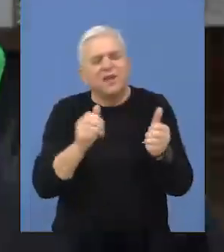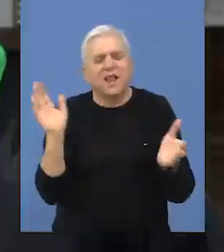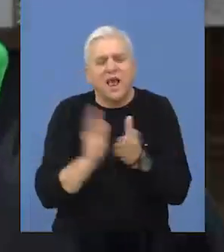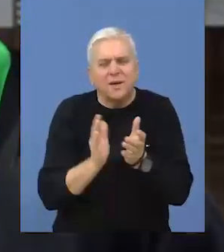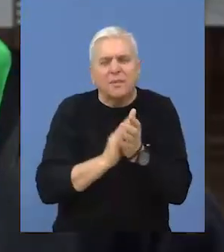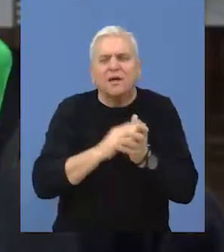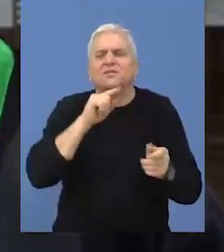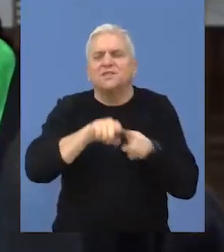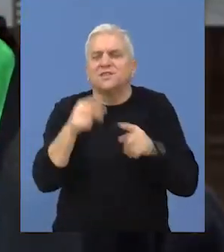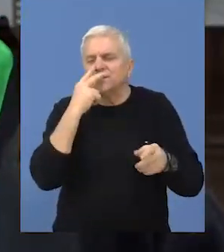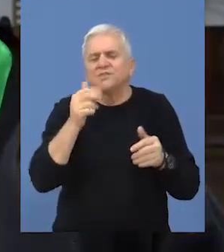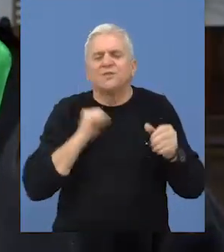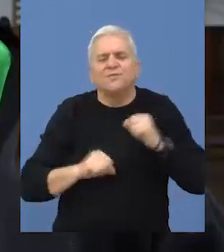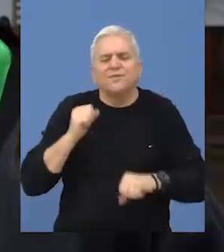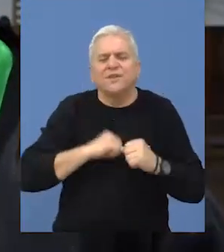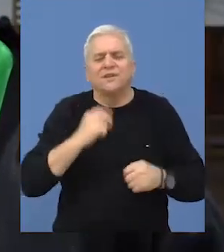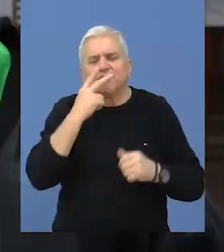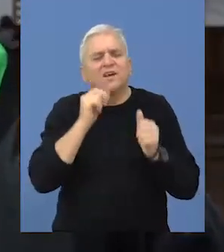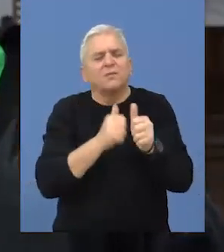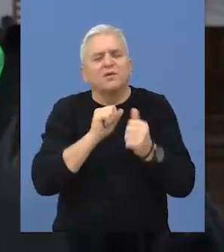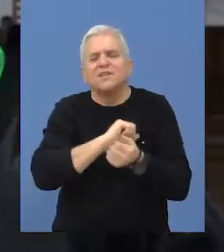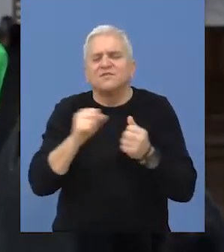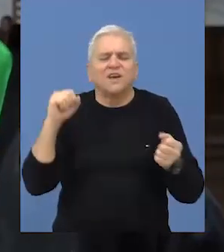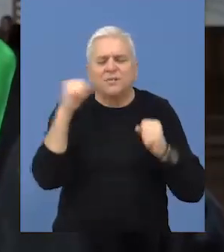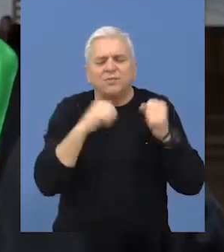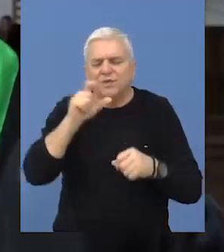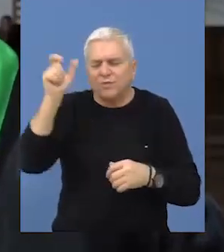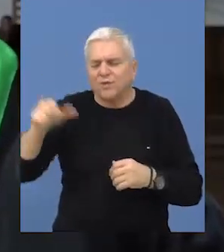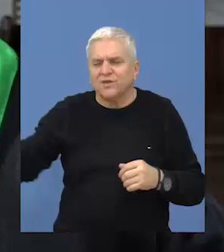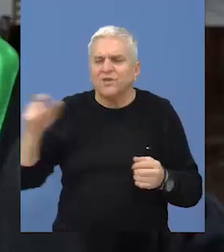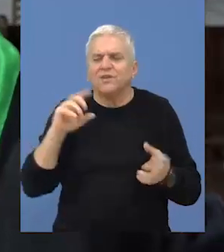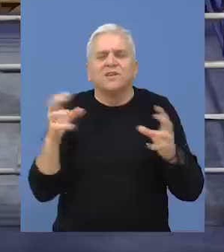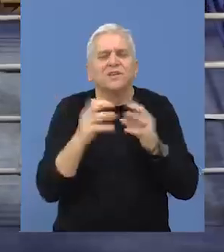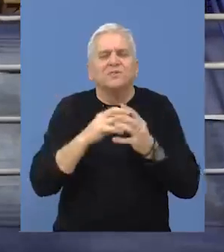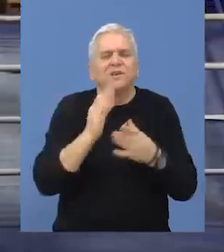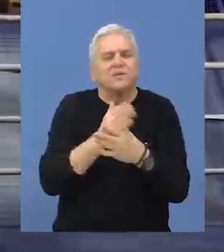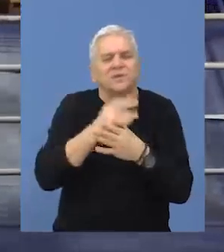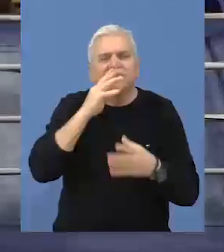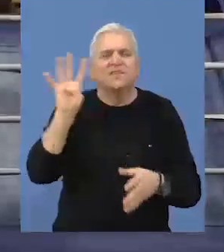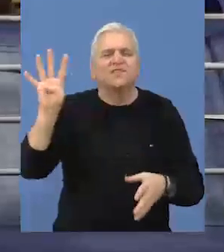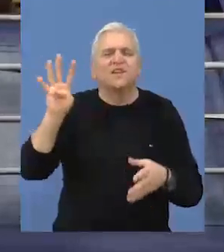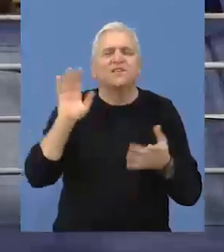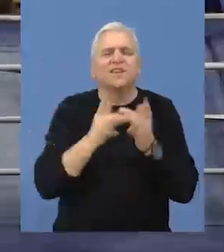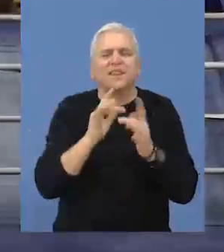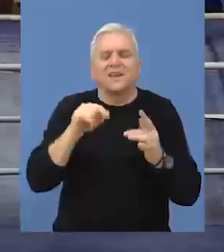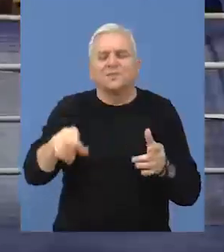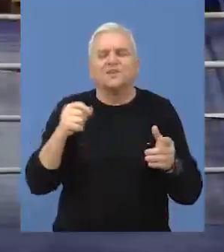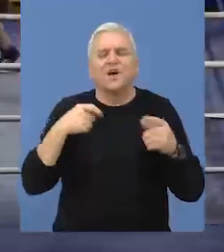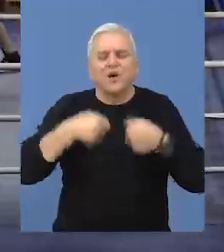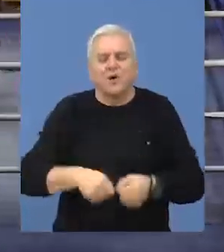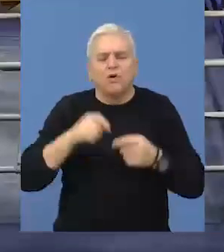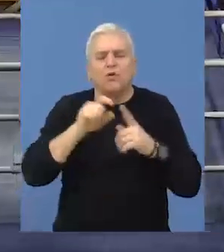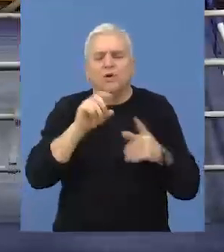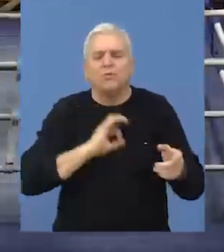ispratila aplauzima i strpljivo propratila svaki udarac pojedinca. Među učesnicima su i četvorica